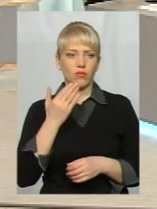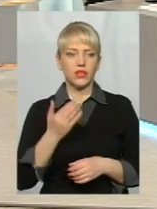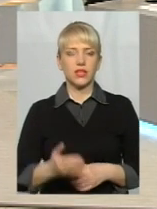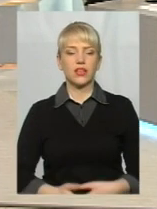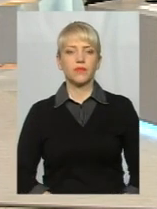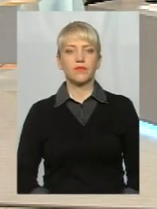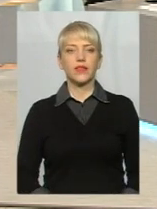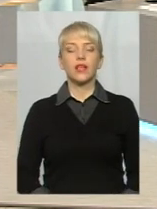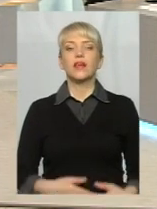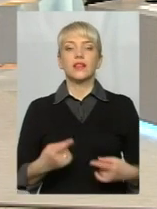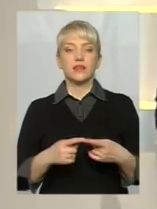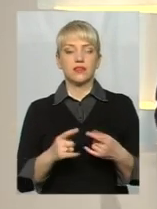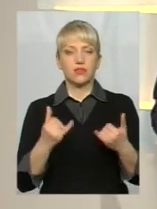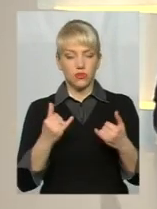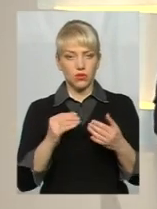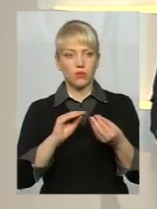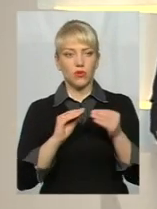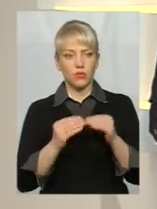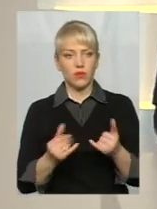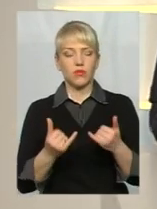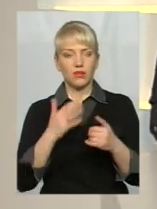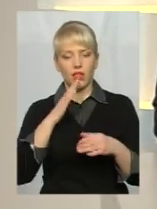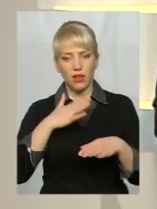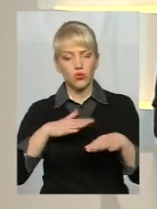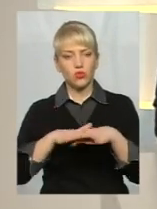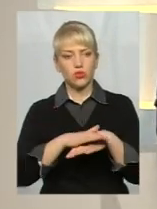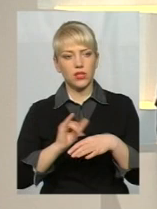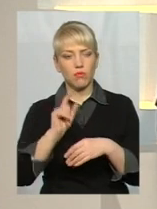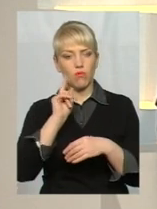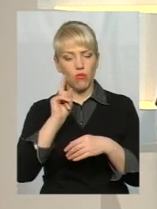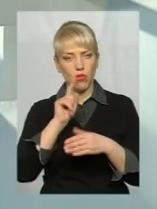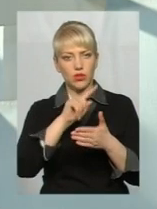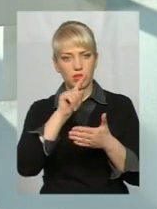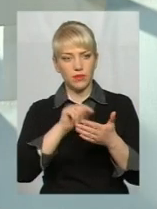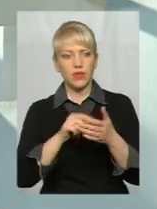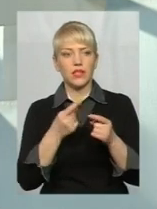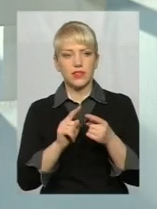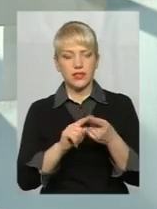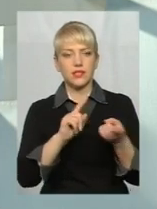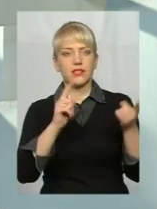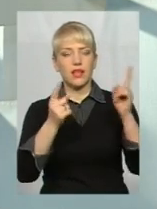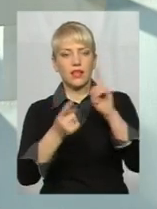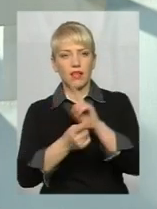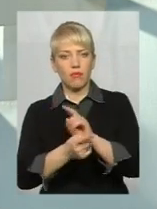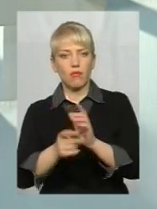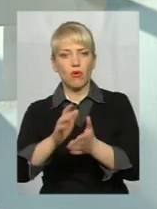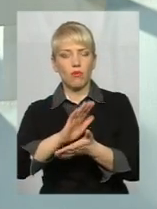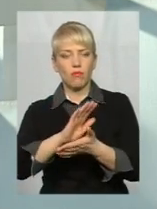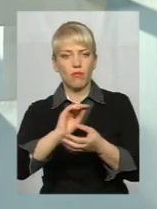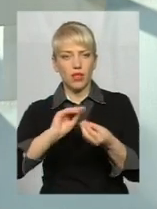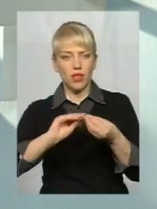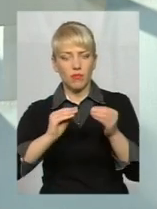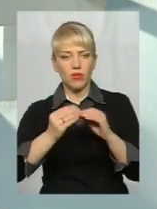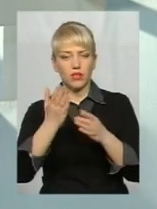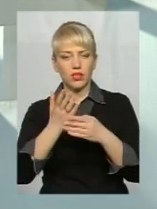проблема для нашого суспільства і для молоді, яка росте і виховується? Це стає проблемою. Є такі теорії, які